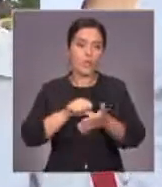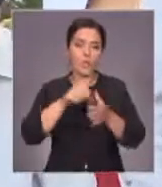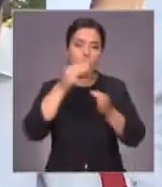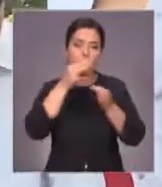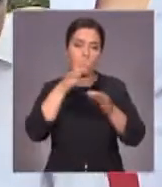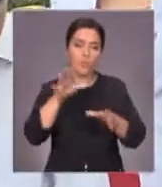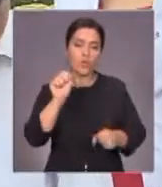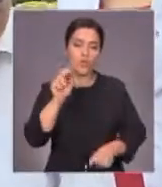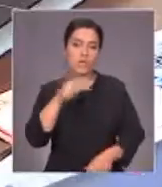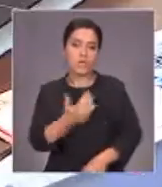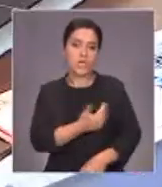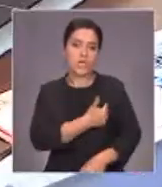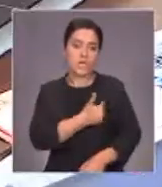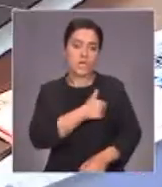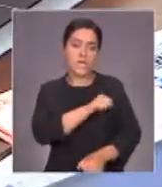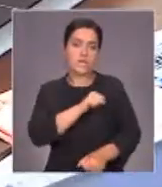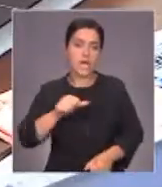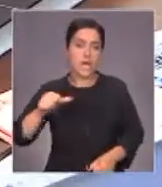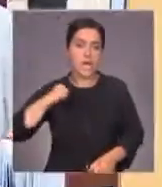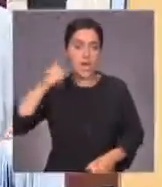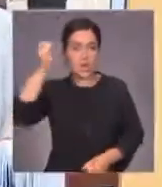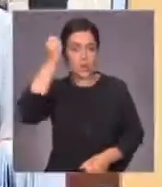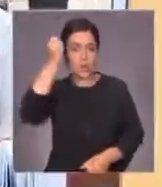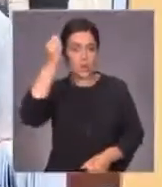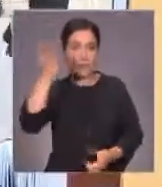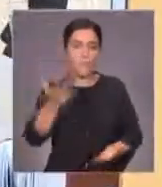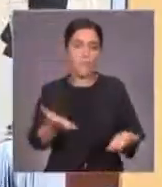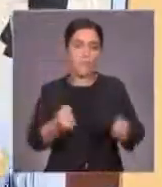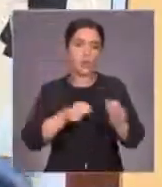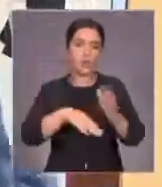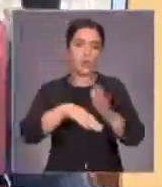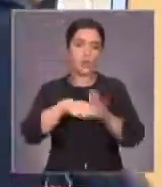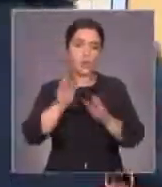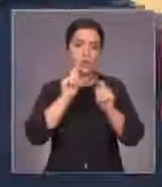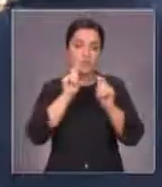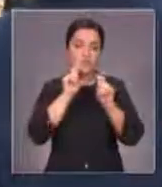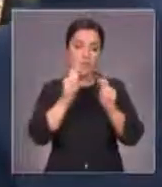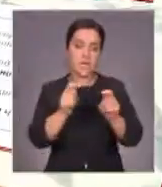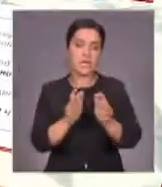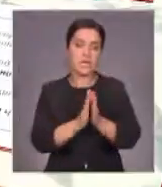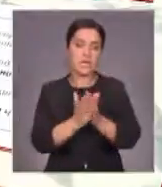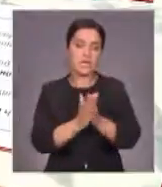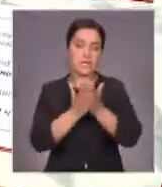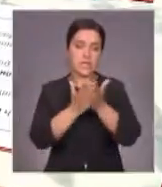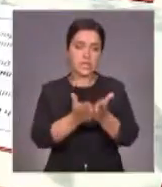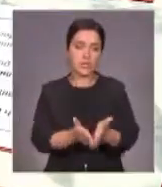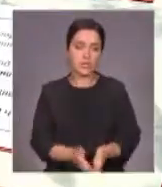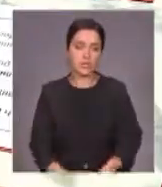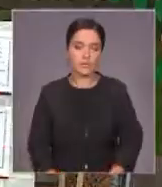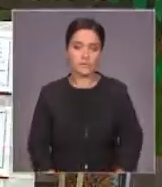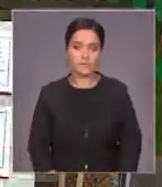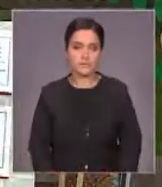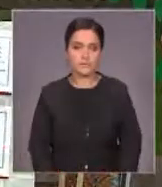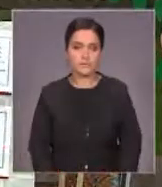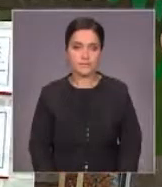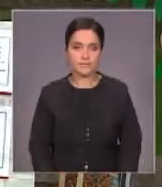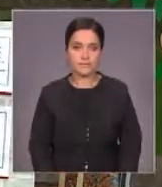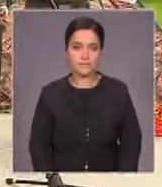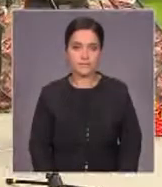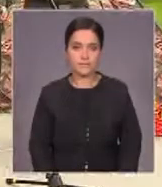викторинах мог принять участие любой желающий. Самые эрудированные получили лучший подарок – книгу.